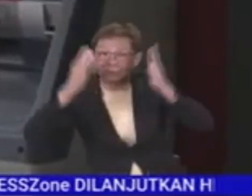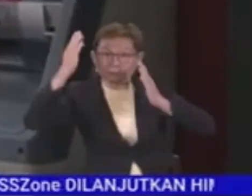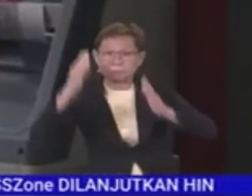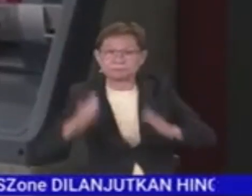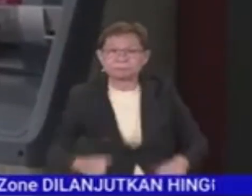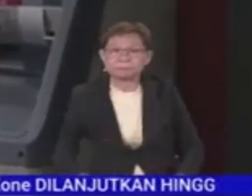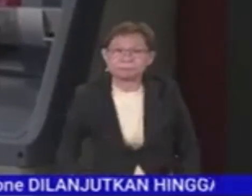Terima kasih. Terima